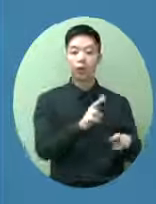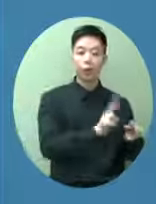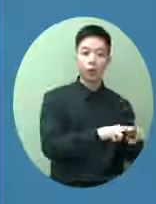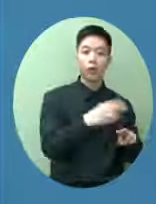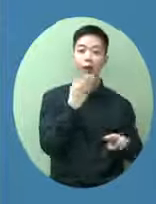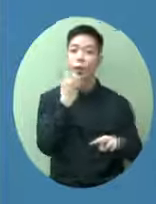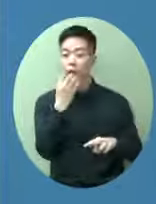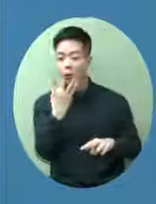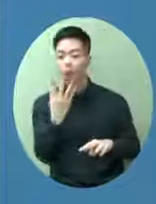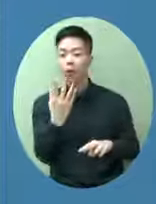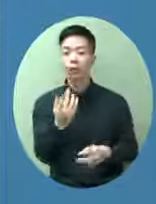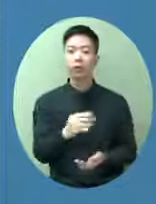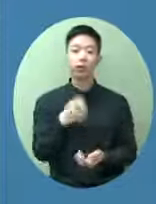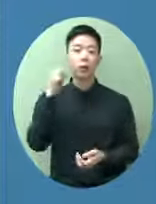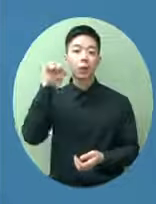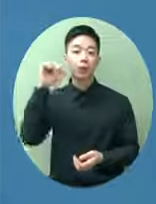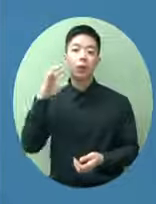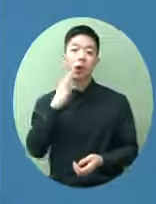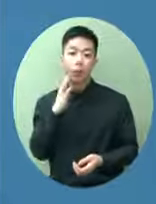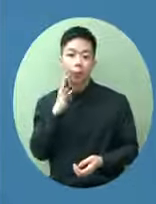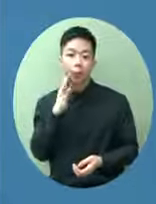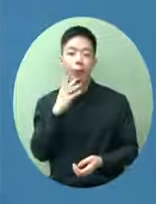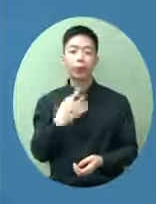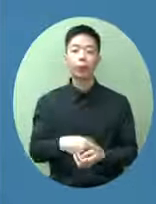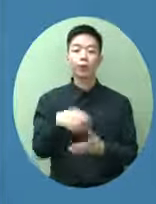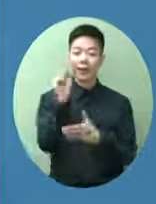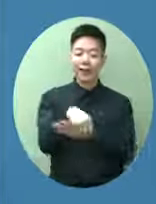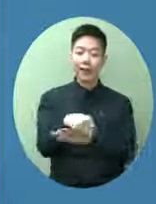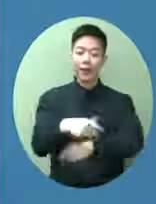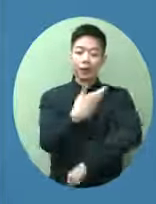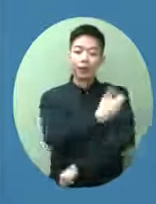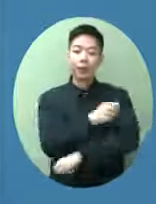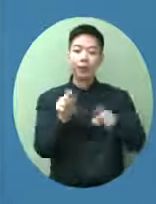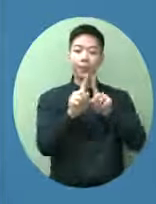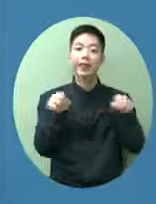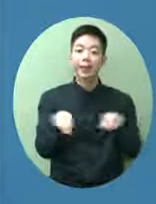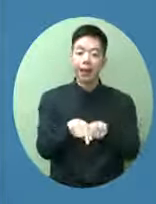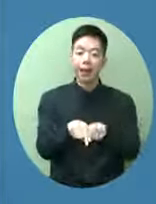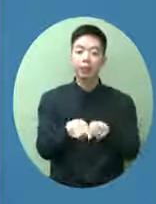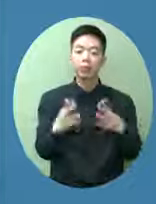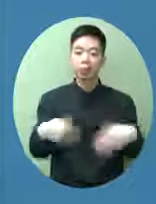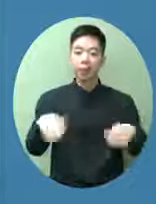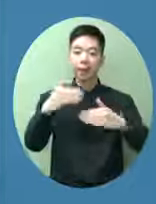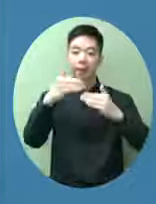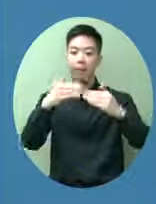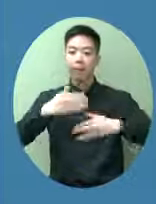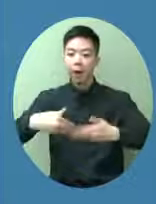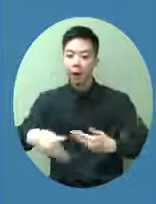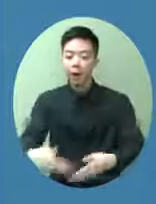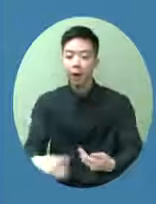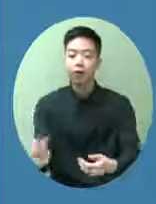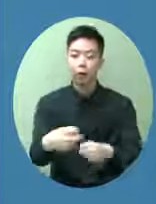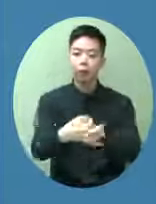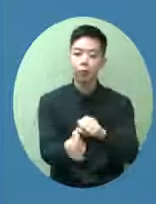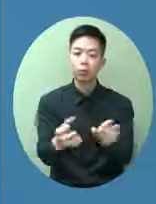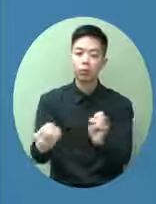出的針卡以至到澳門之外我們會逐個國家幫他們談所以A組的十幾個國家我們